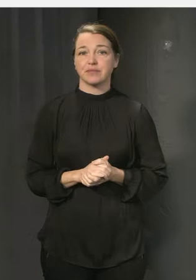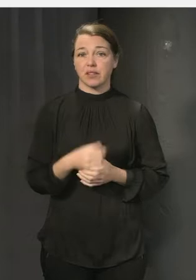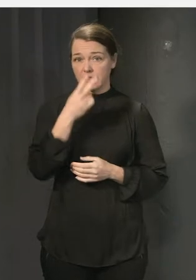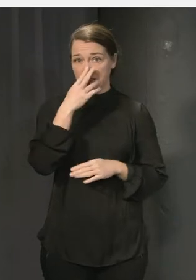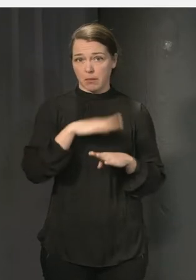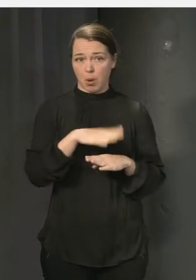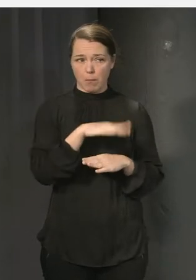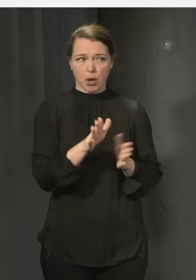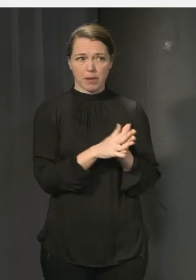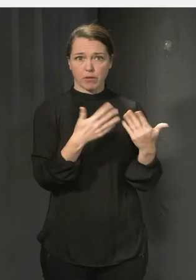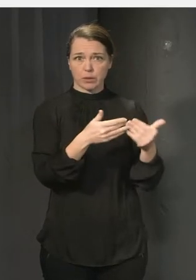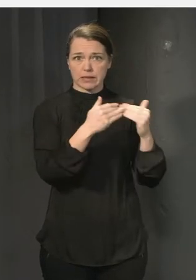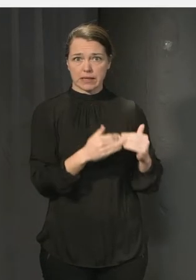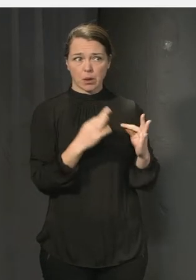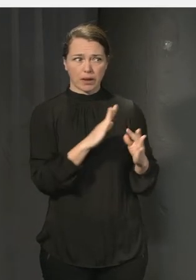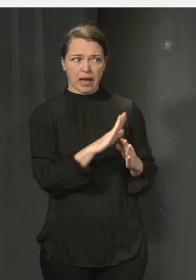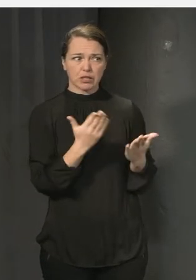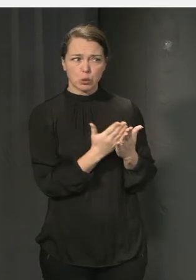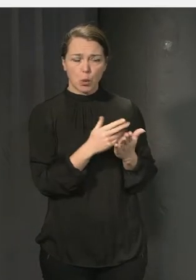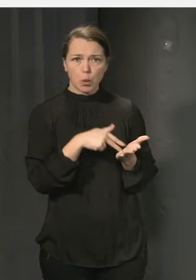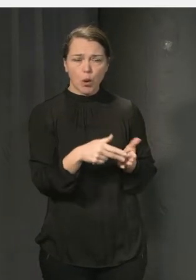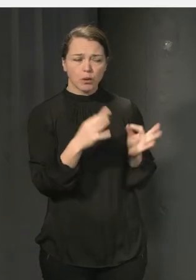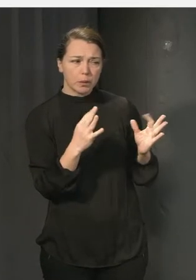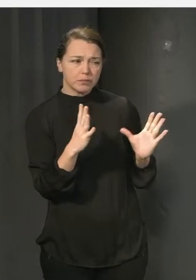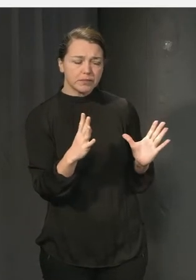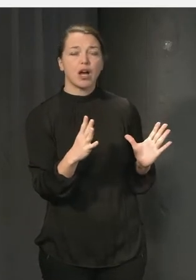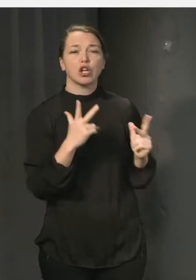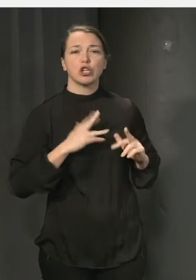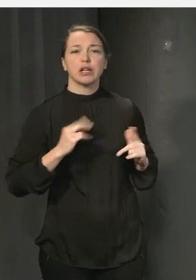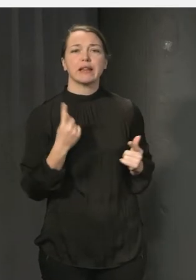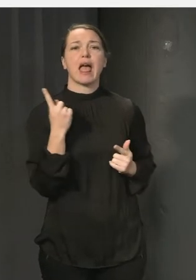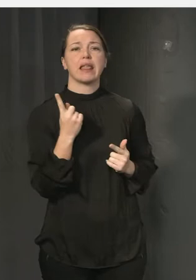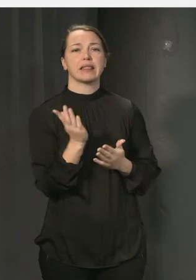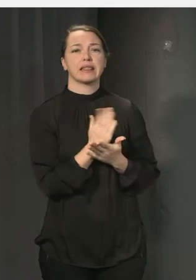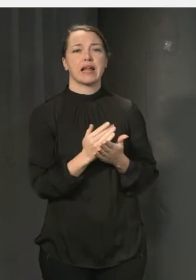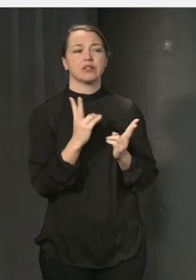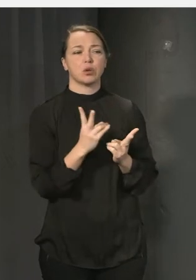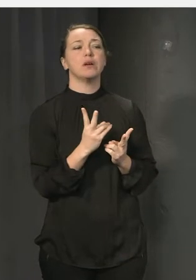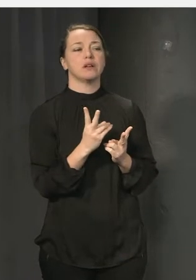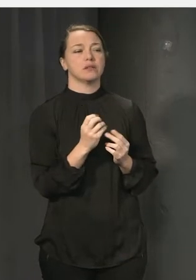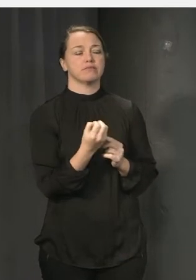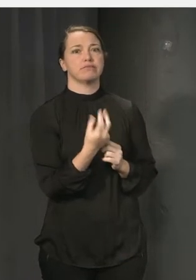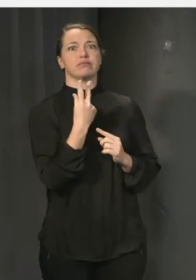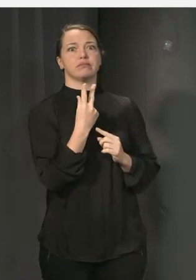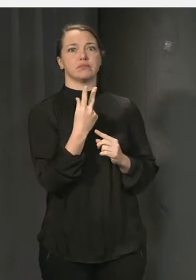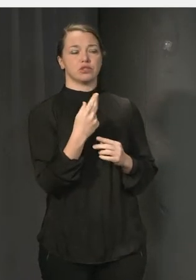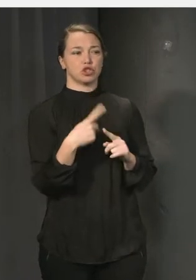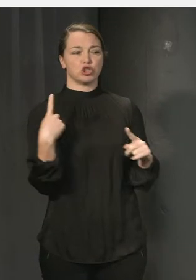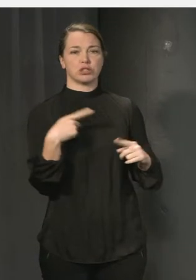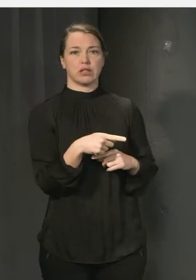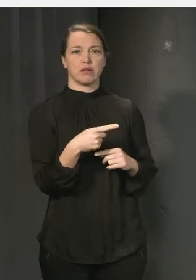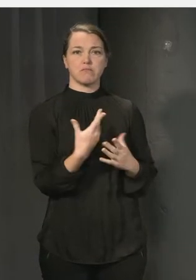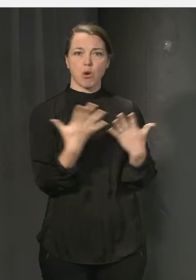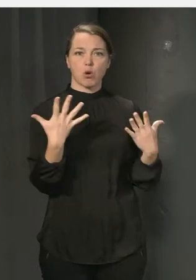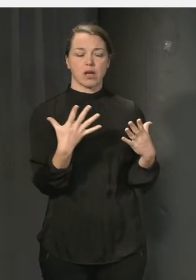funktionsnedsättning har i skolan så är just trygghet en parameter som sticker ut att många barn i den gruppen eller som